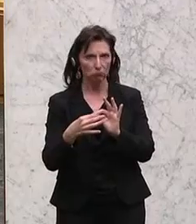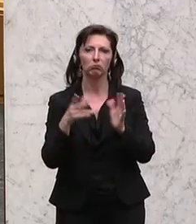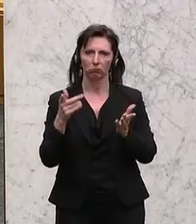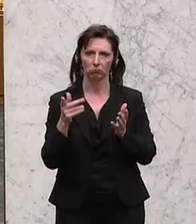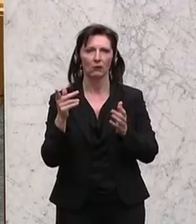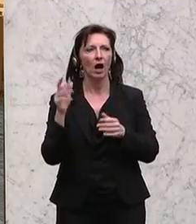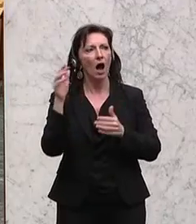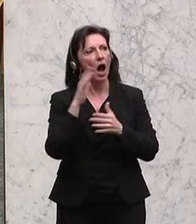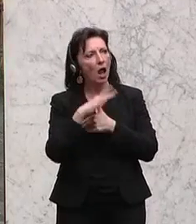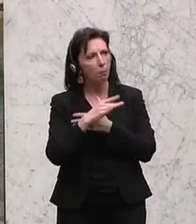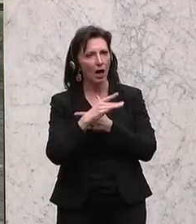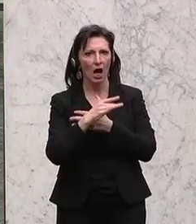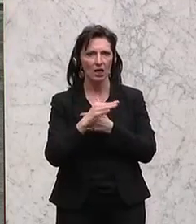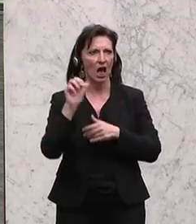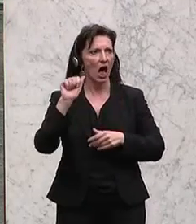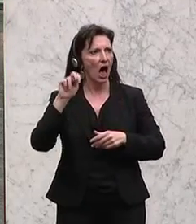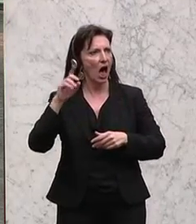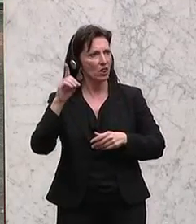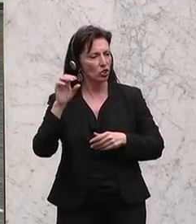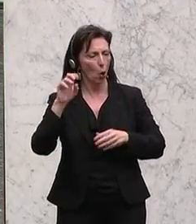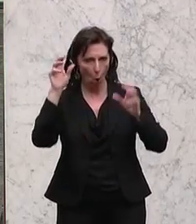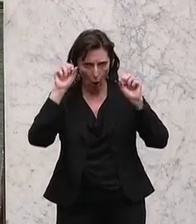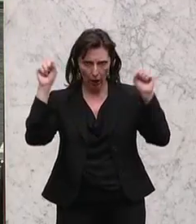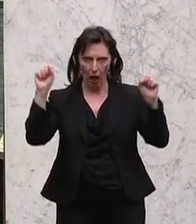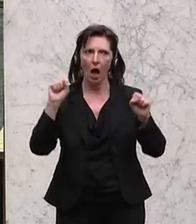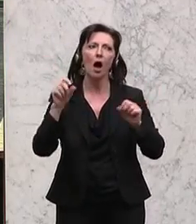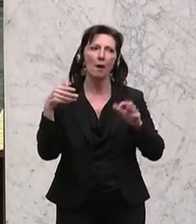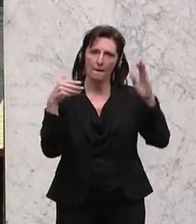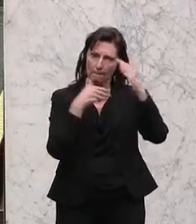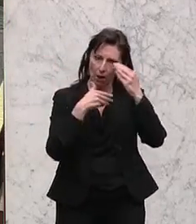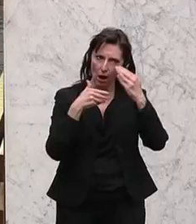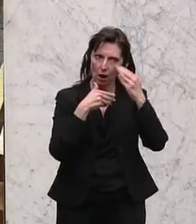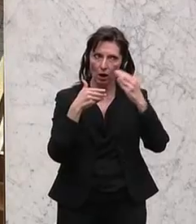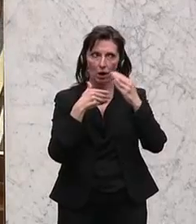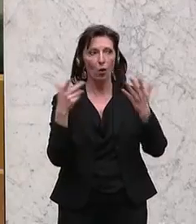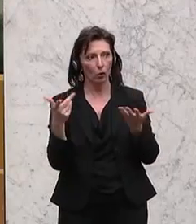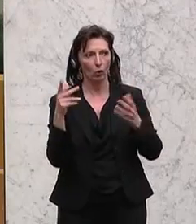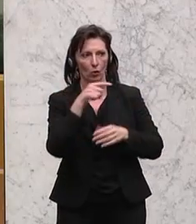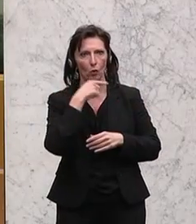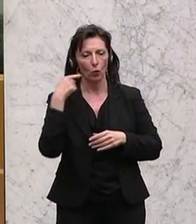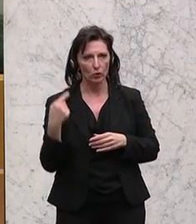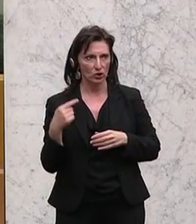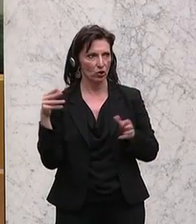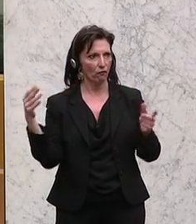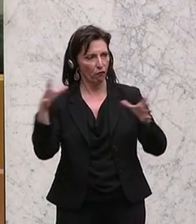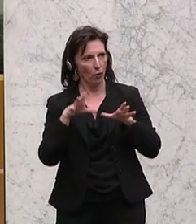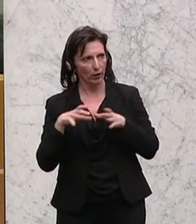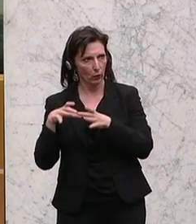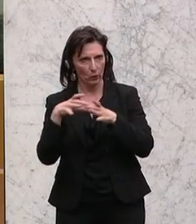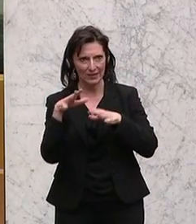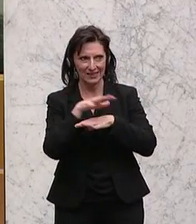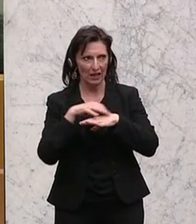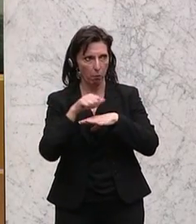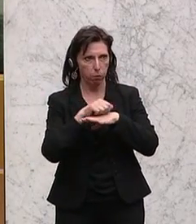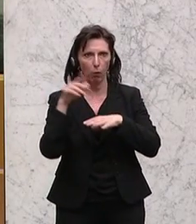zivilrechtlichen Aspekte internationaler Kindesentführung. Die Russischen Föderation der Seychellen Singapurs